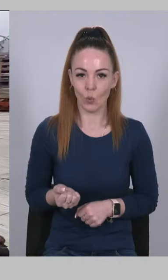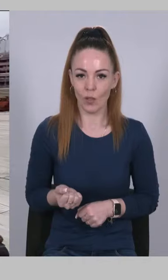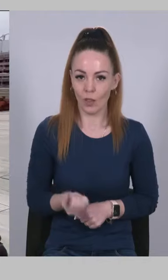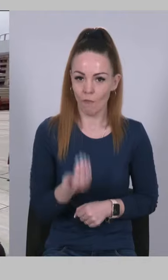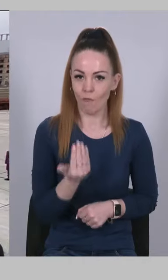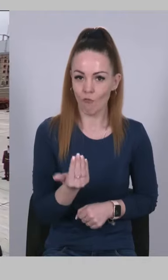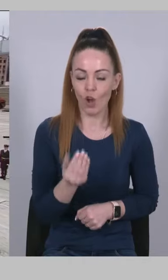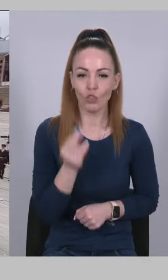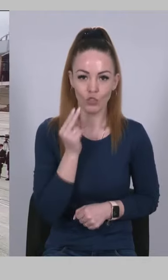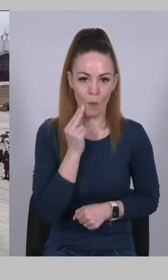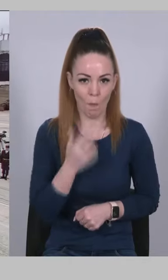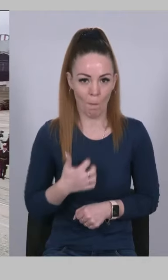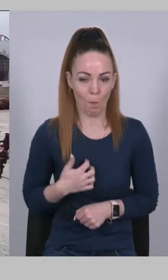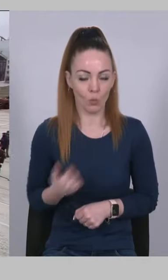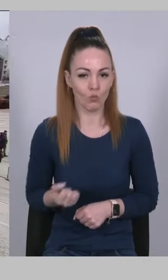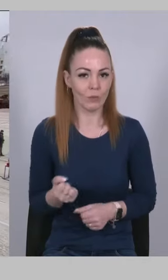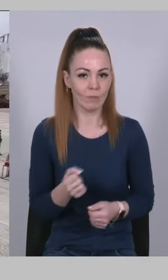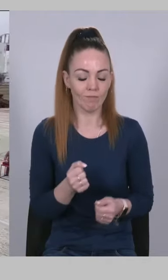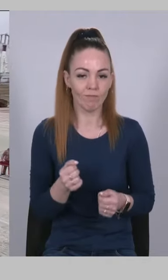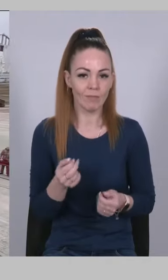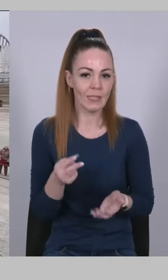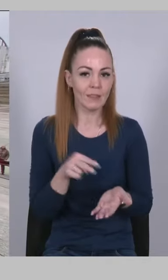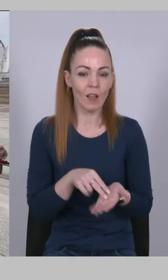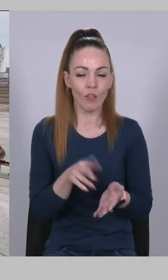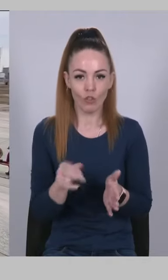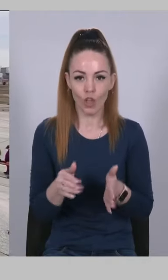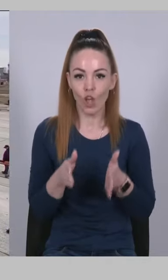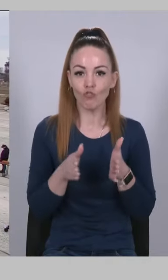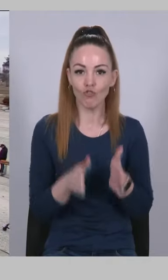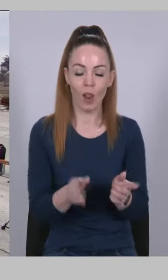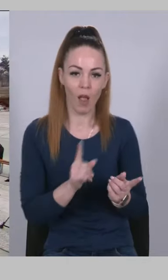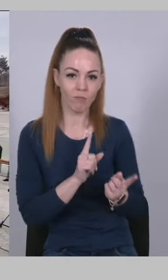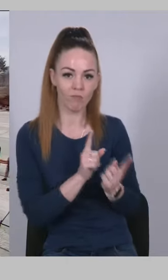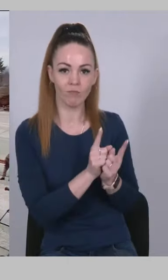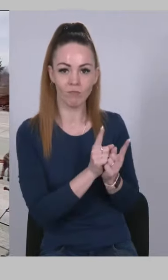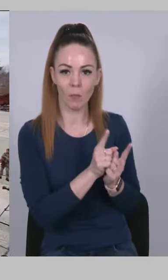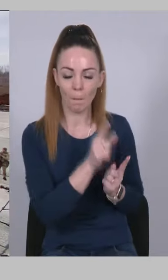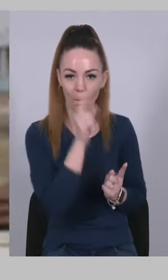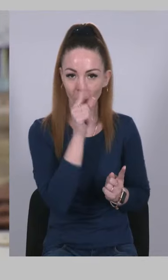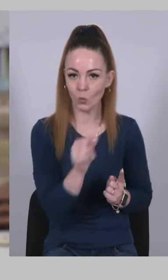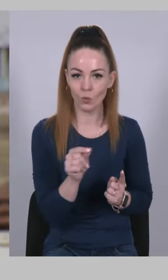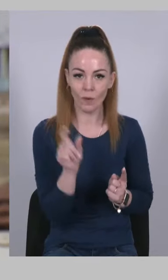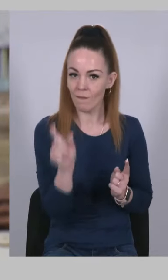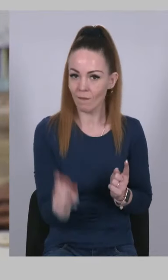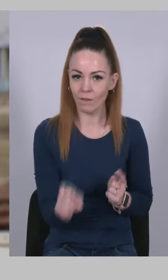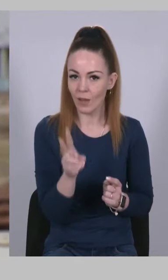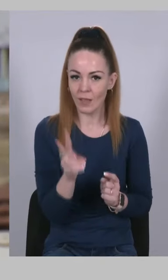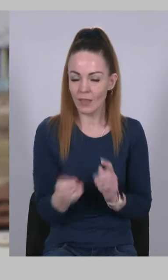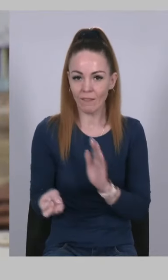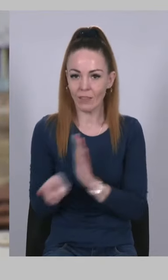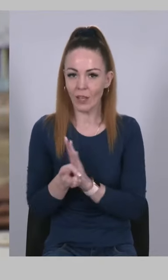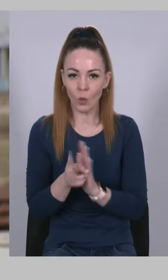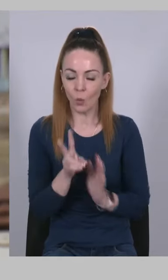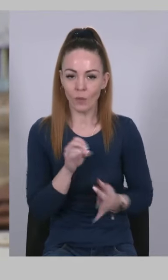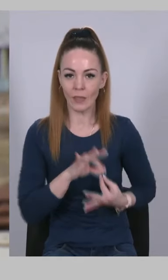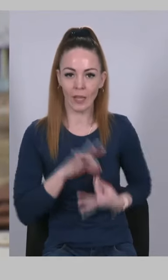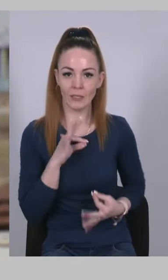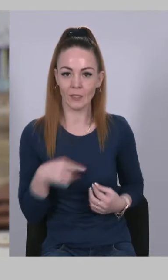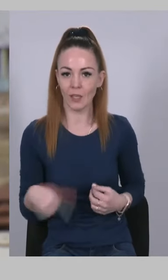мужність стала на шлюху Путіна. Ви не втекли і не здригнулися.